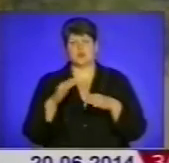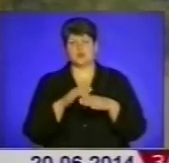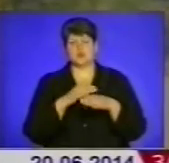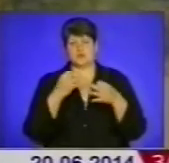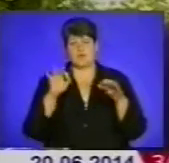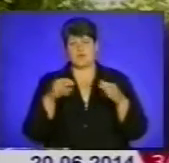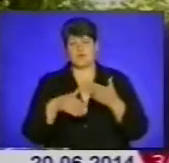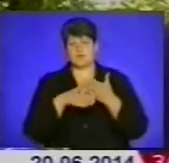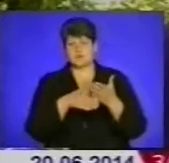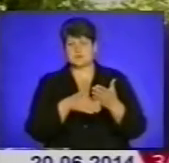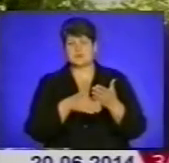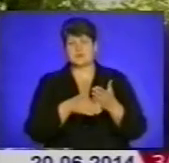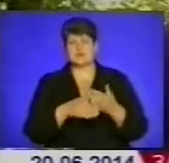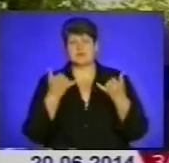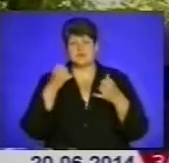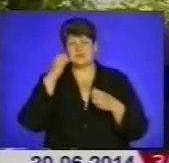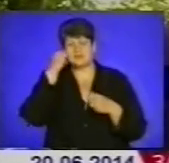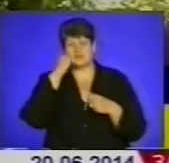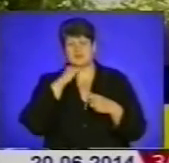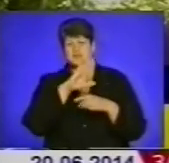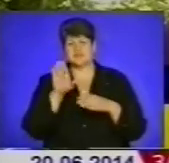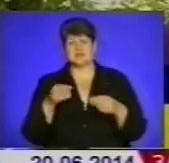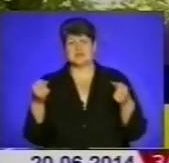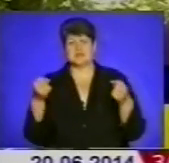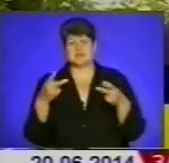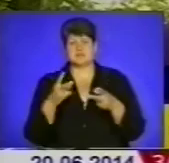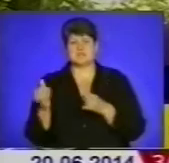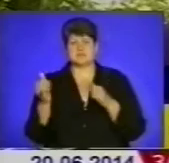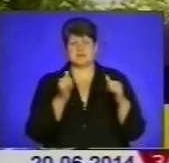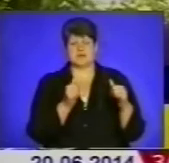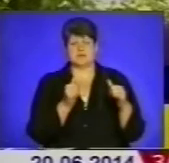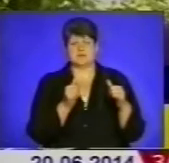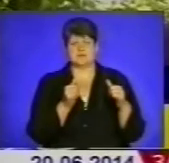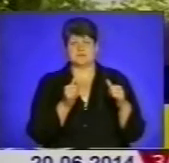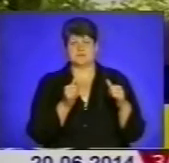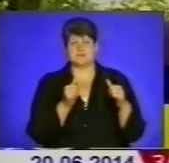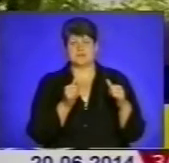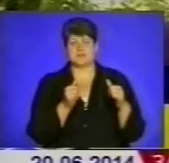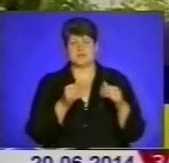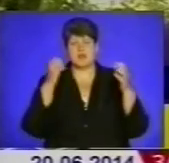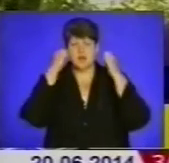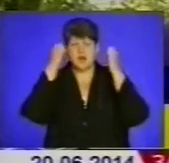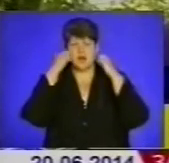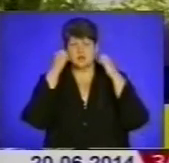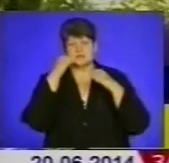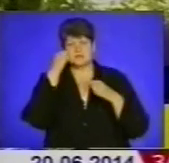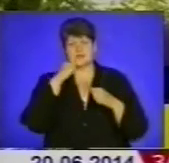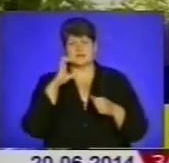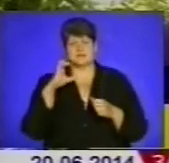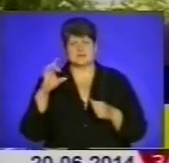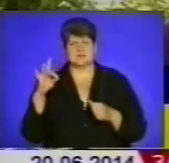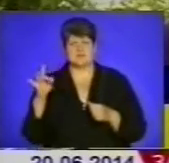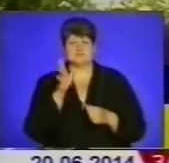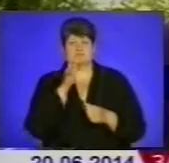застаріли все спецзасоби, каски радянських часів.